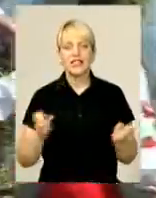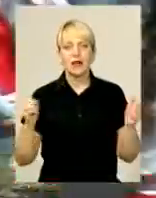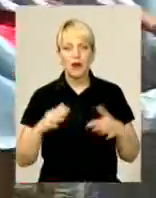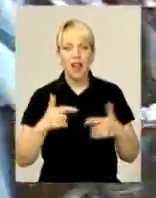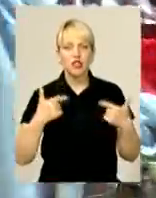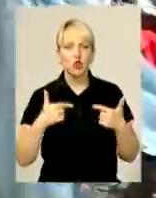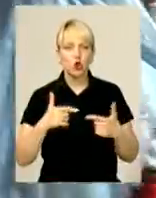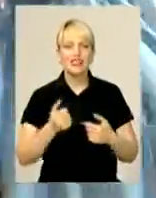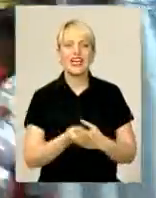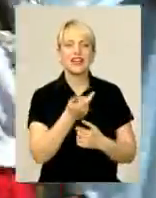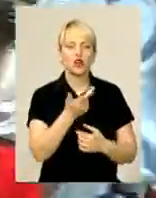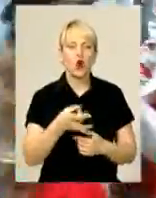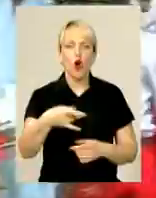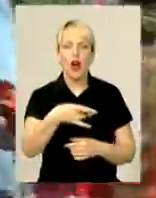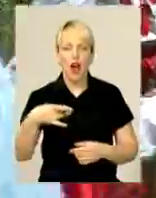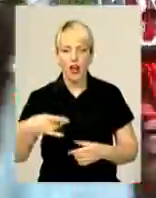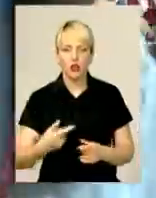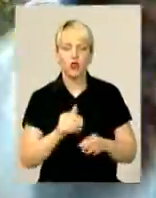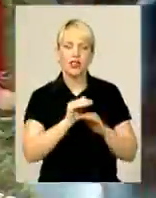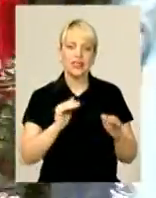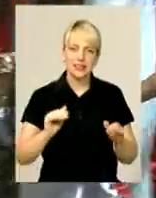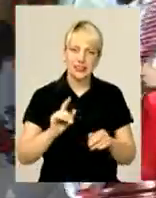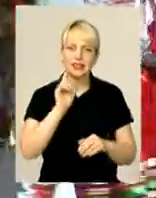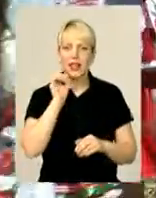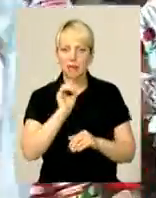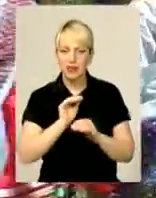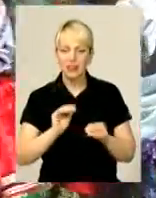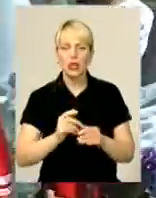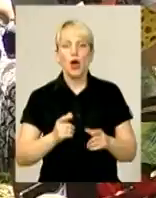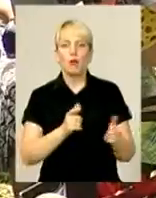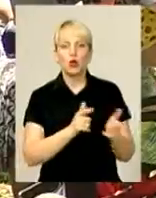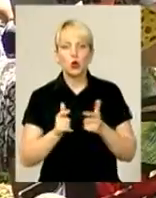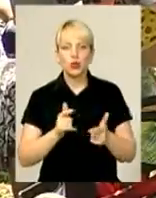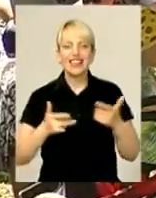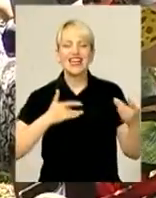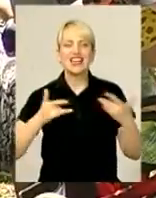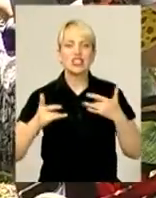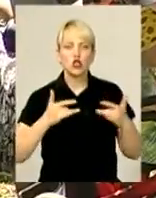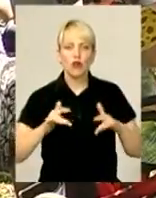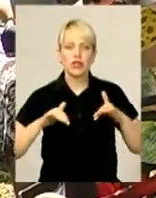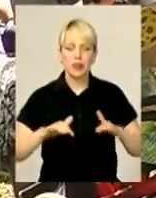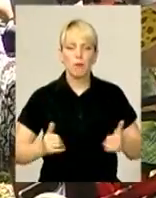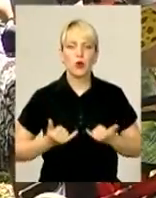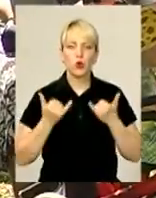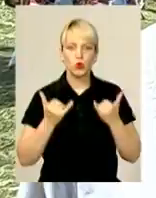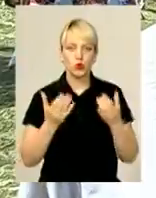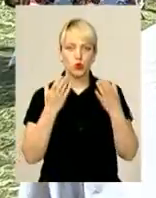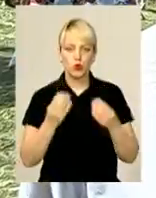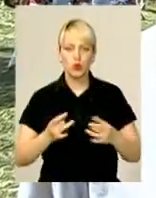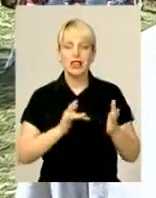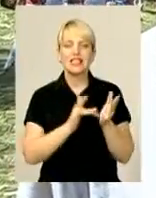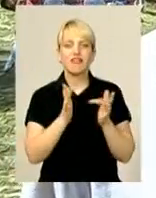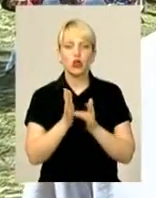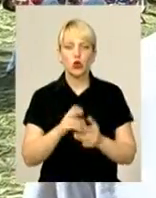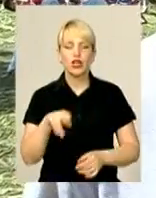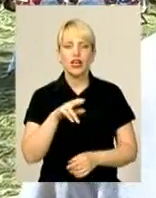районів краю. Діти та підлітки підготували для глядачів велике театралізоване дійство, приурочене Дню Святої Трійці. Одні